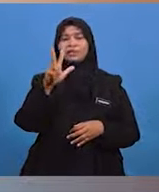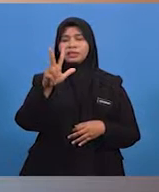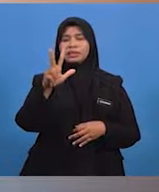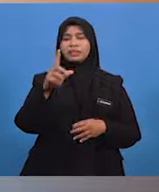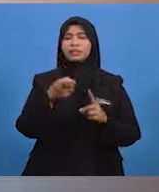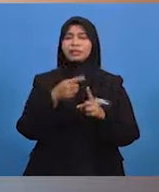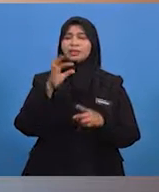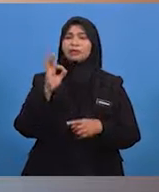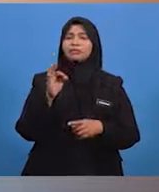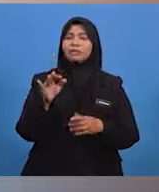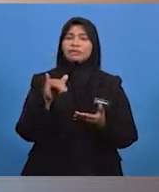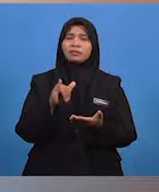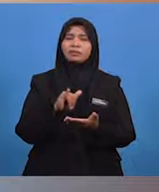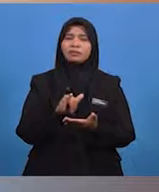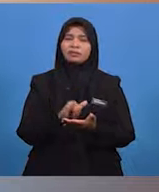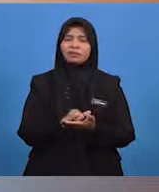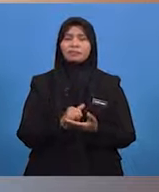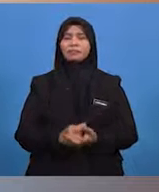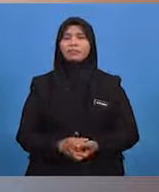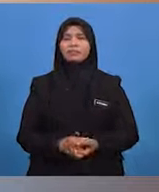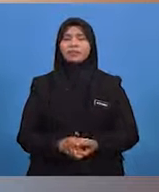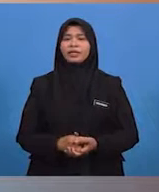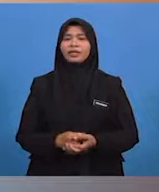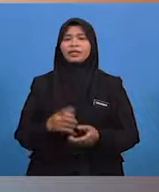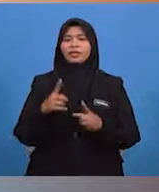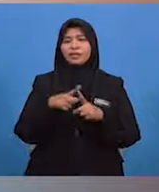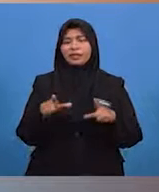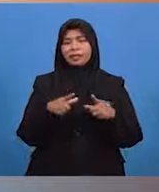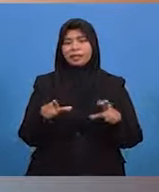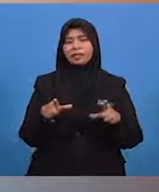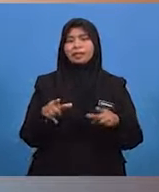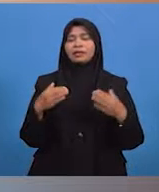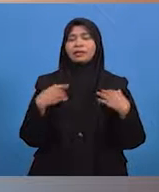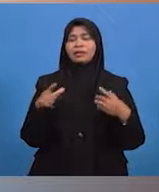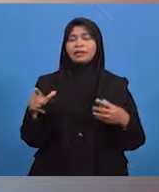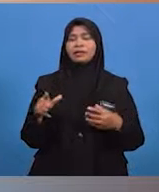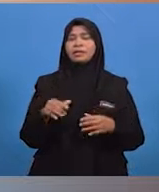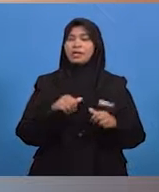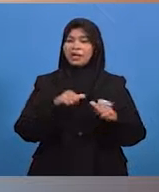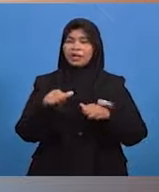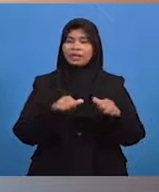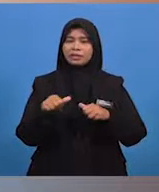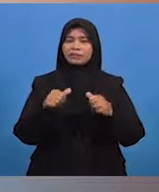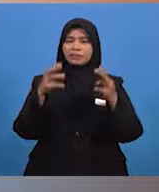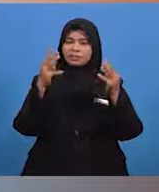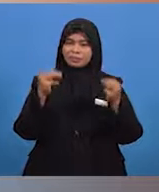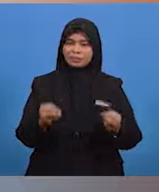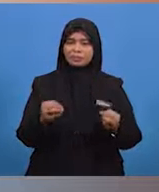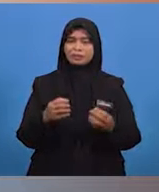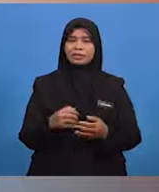tersebut adalah faktor semula jadi, manakala yang selebihnya adalah aktiviti manusia,